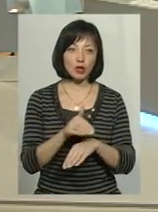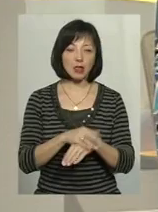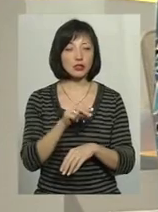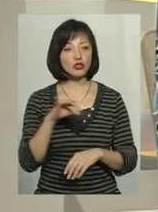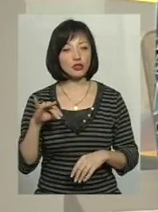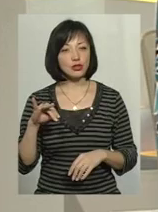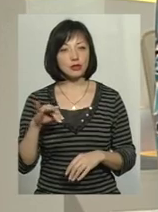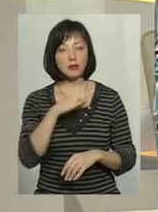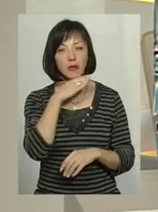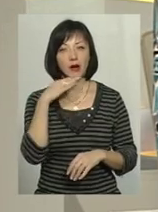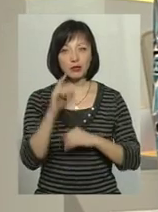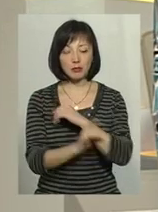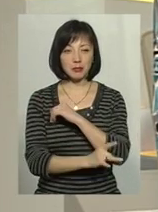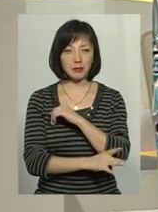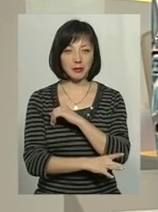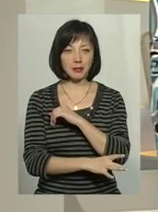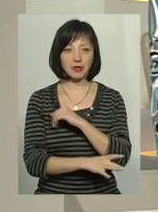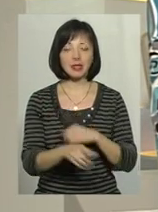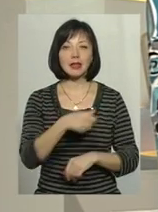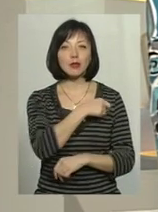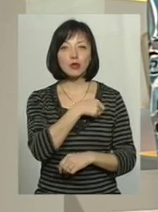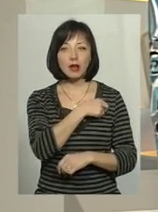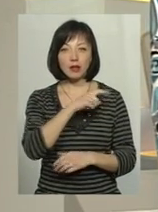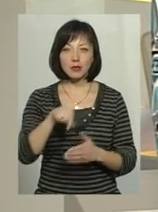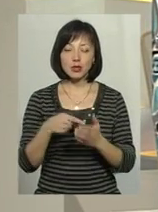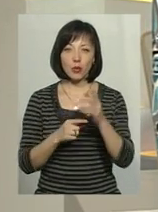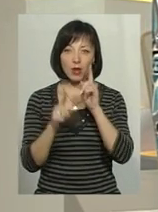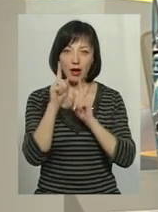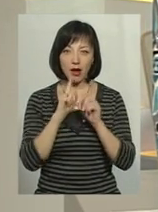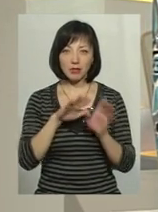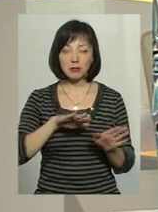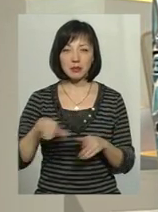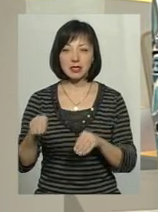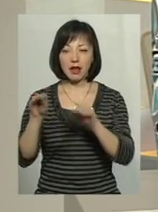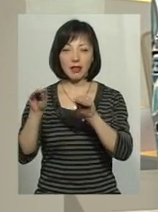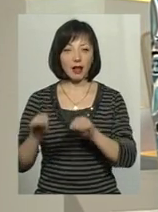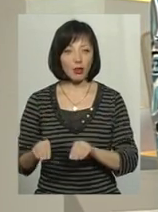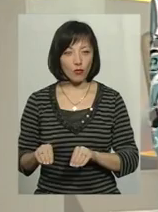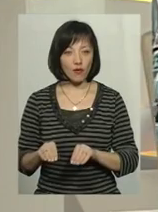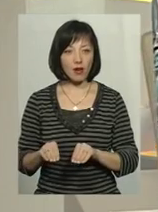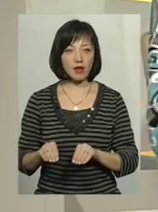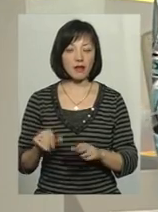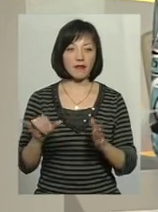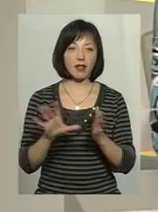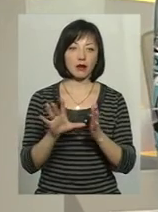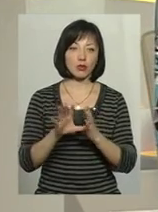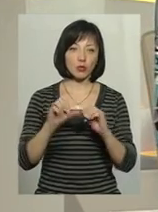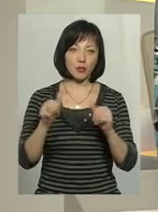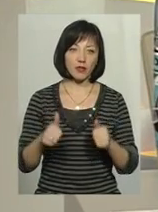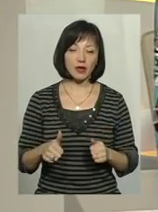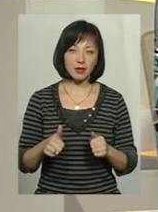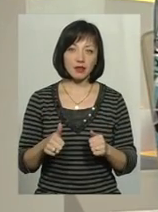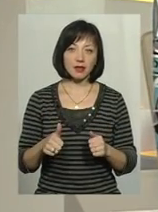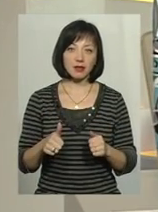багато бідняків, депутатів міської ради, після декларування вже в електронному вигляді,